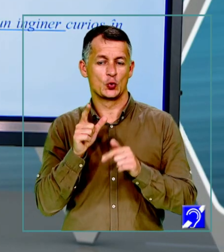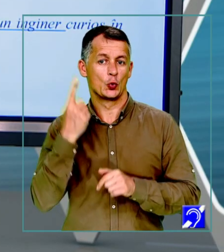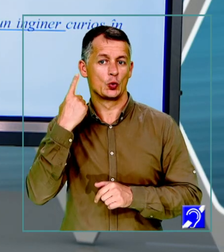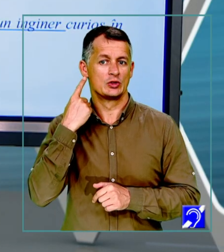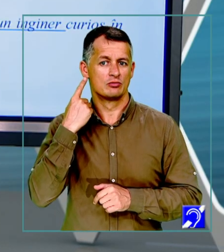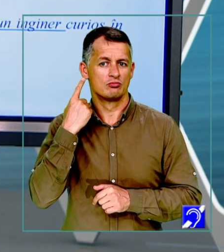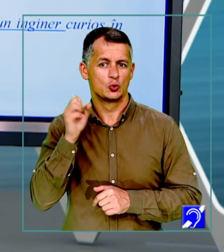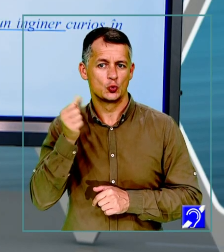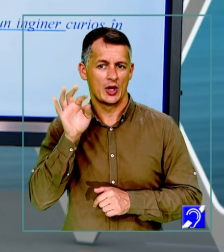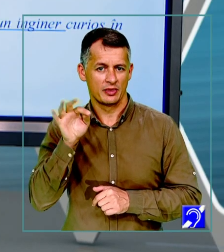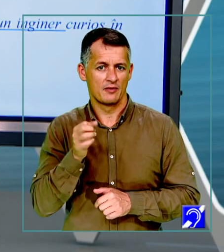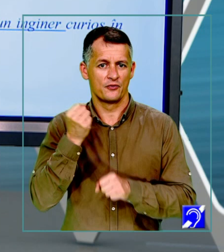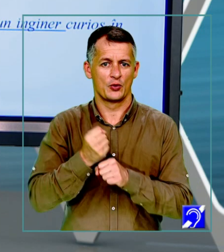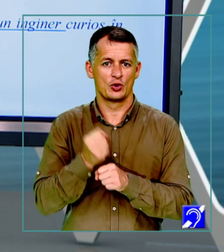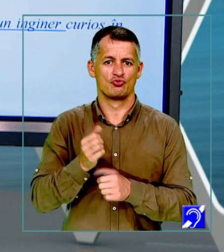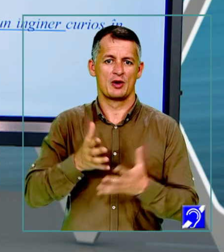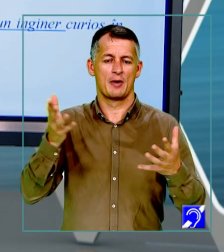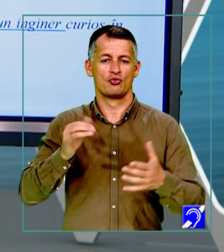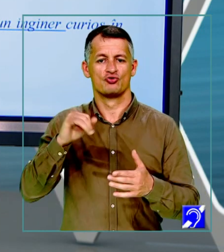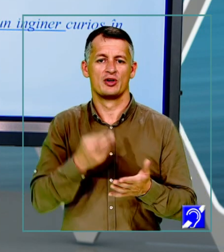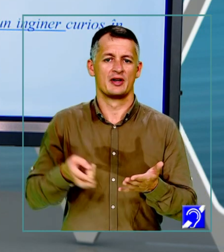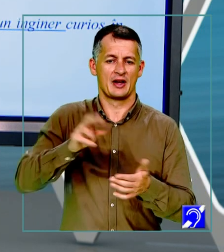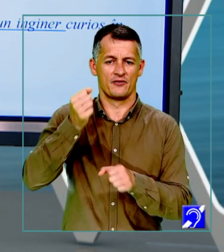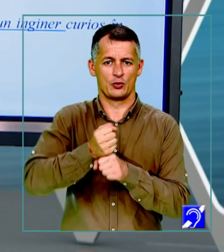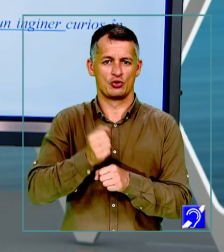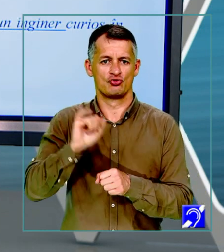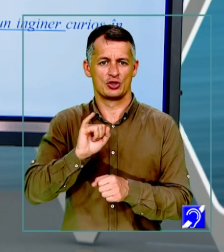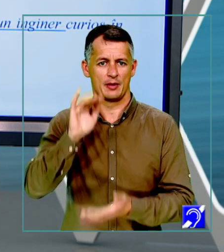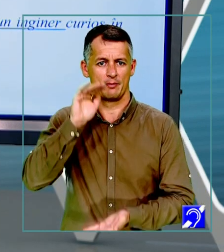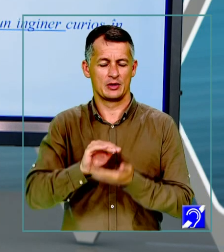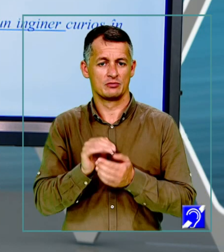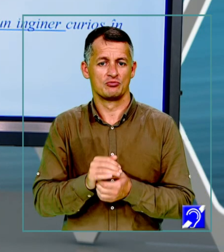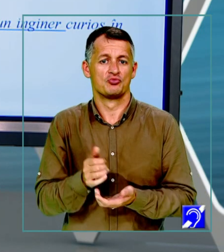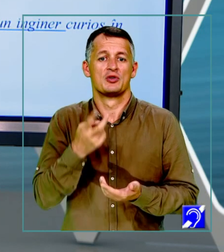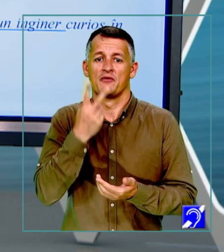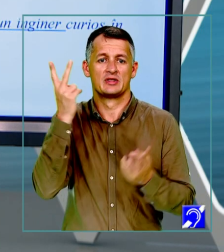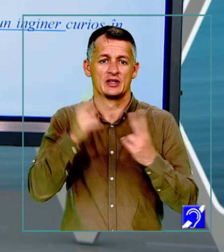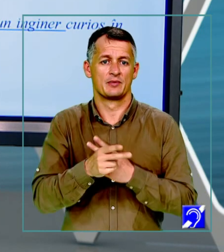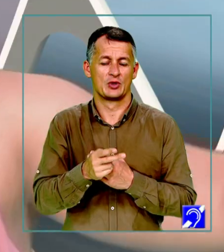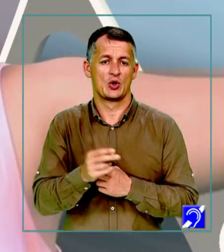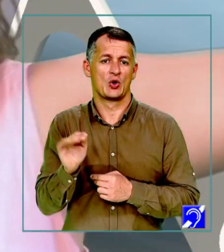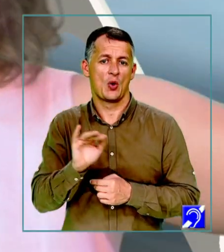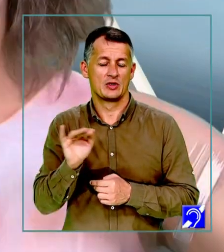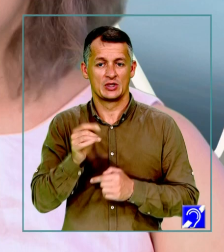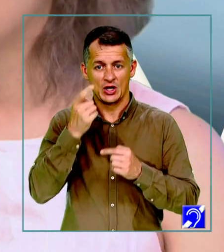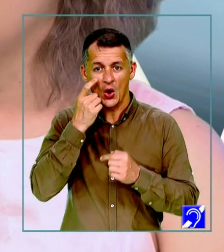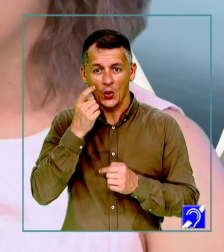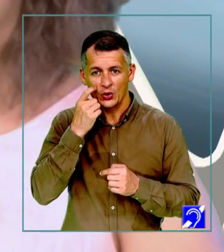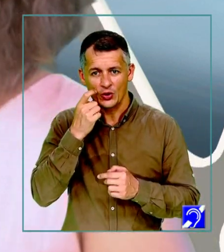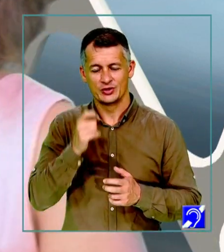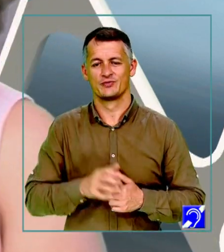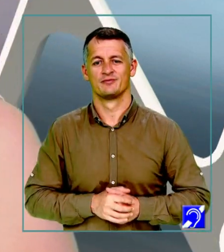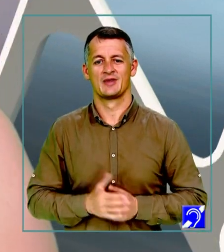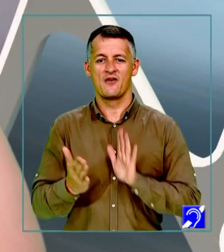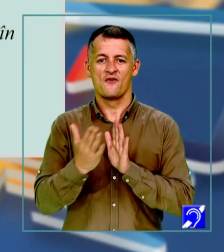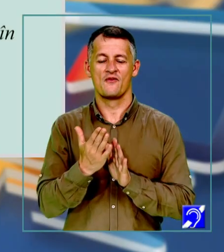mici. Ce înțeleg de aici? Într-adevăr, copiii sunt curioși în fața melodiilor create de compozitori. Deci răspunsul este corect.